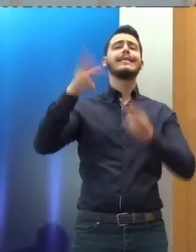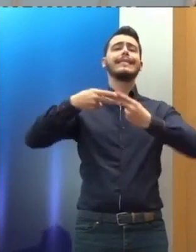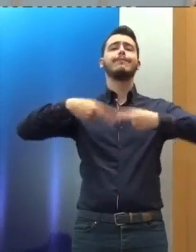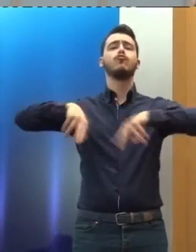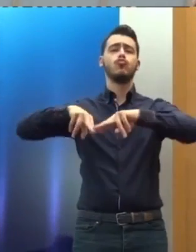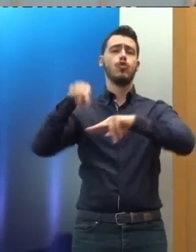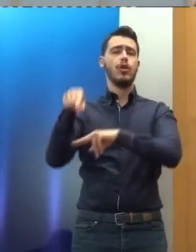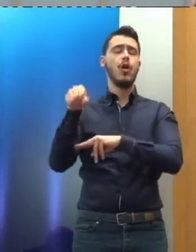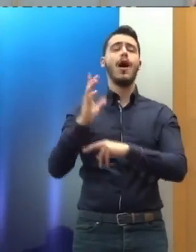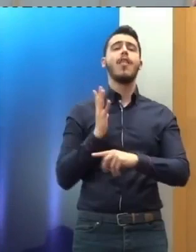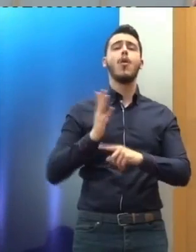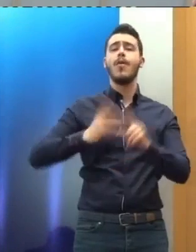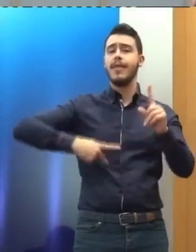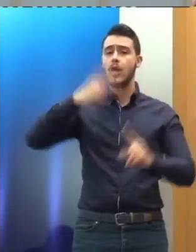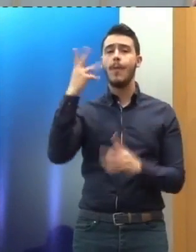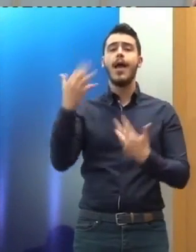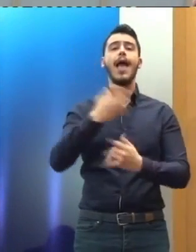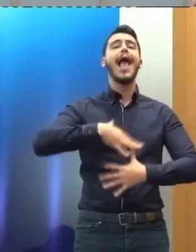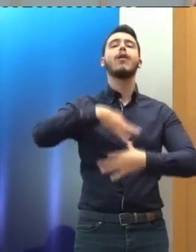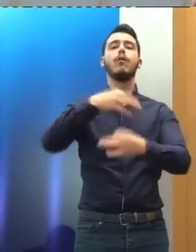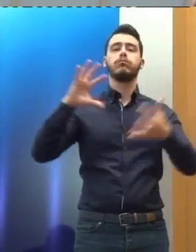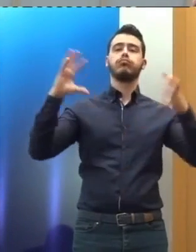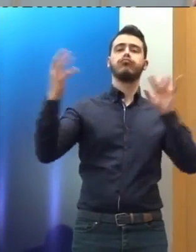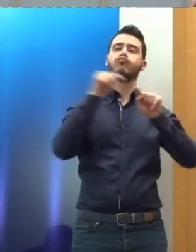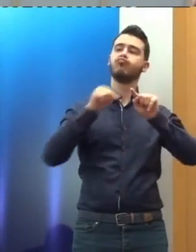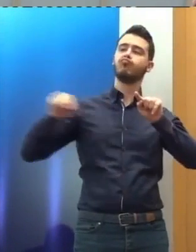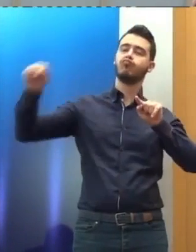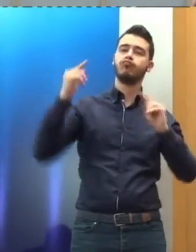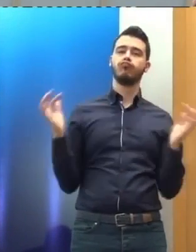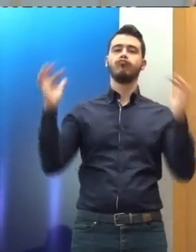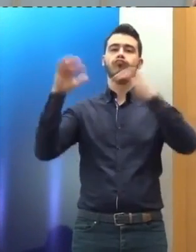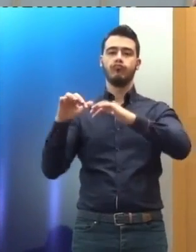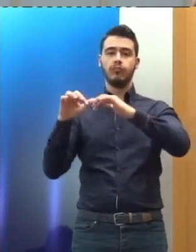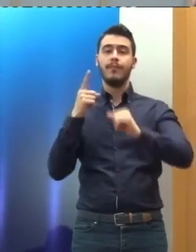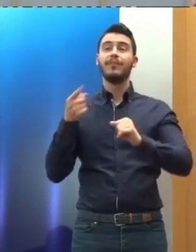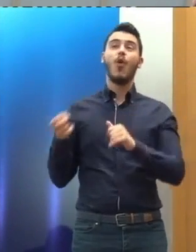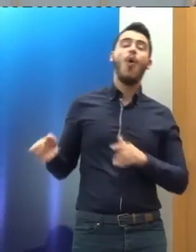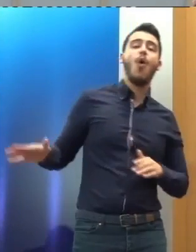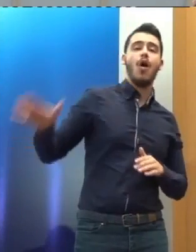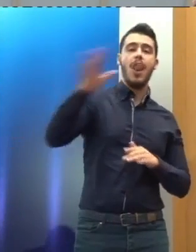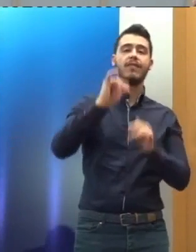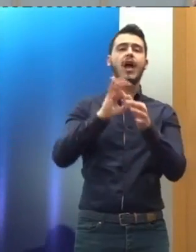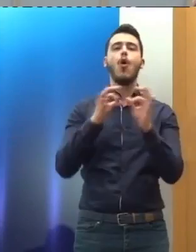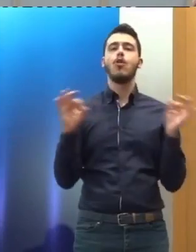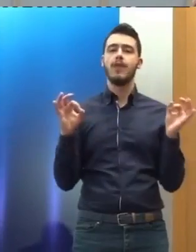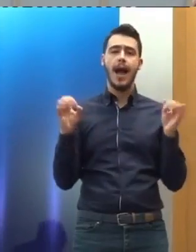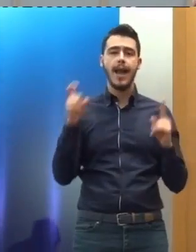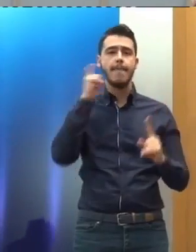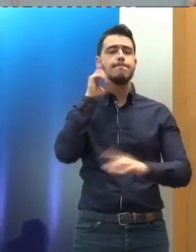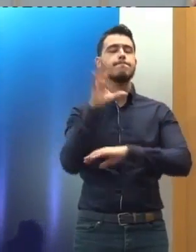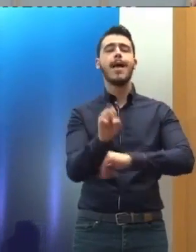αποτελείται από εκπροσώπους των κρατών. Η εικόνα που σχημάτισαν τα όργανα αυτά νομίζω ότι μπορεί να συνοψιστεί σε τρεις λέξεις.